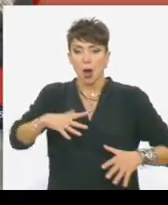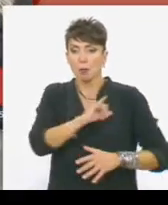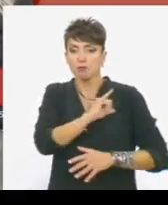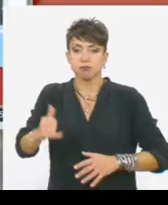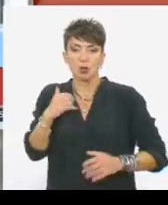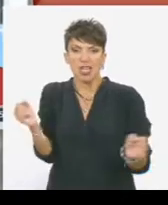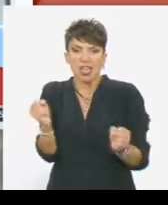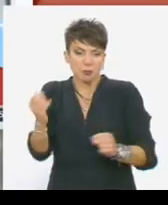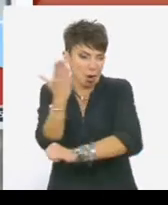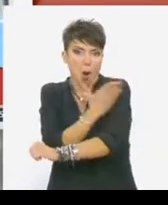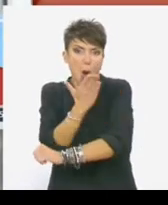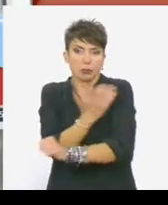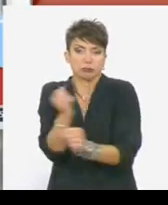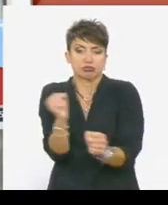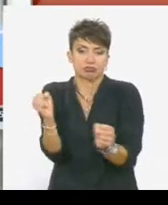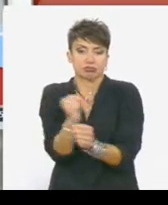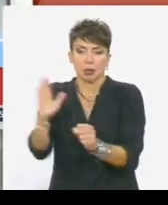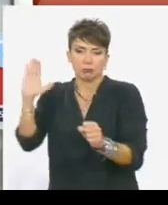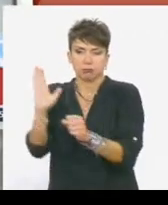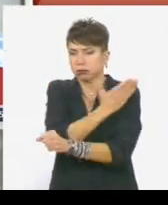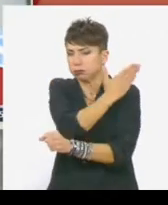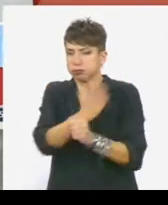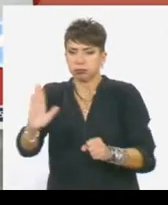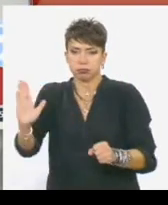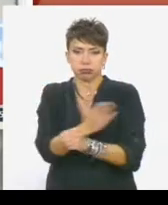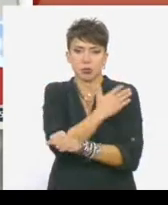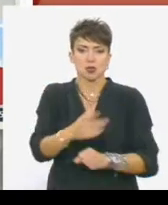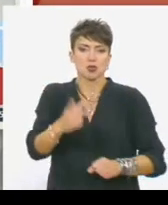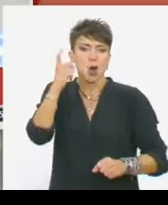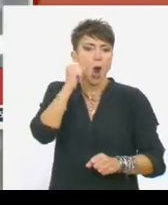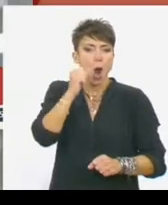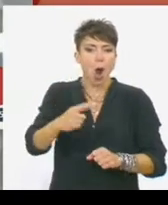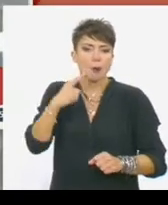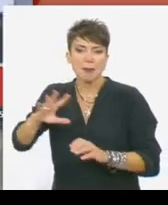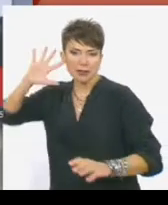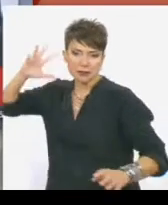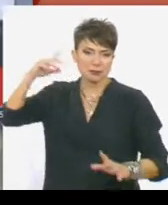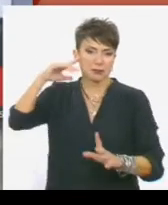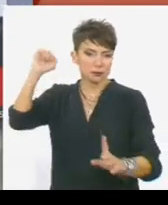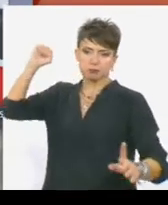κομπτομάνικα. Προκαλούν φθορές ενώ ο πατέρας αυτοτραυματίζεται στην πόρτα της εισόδου.